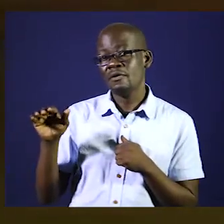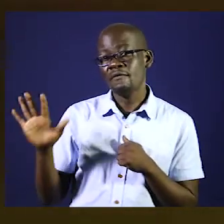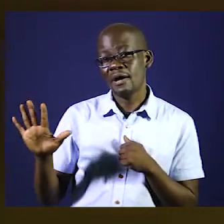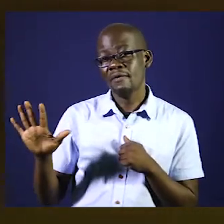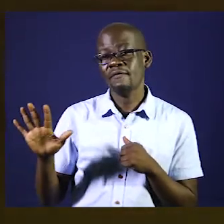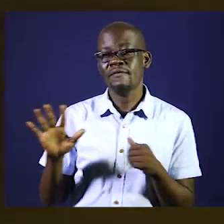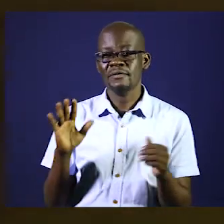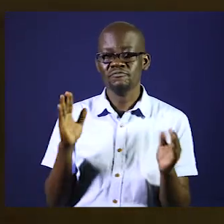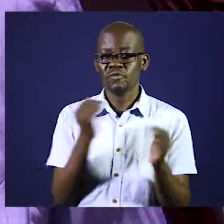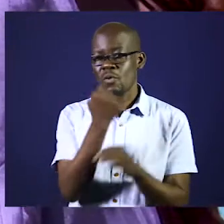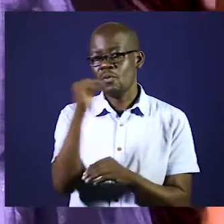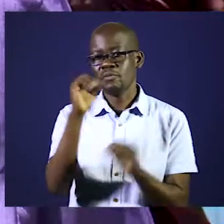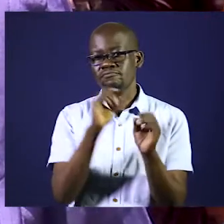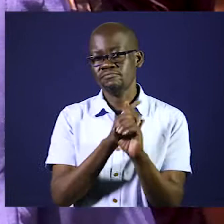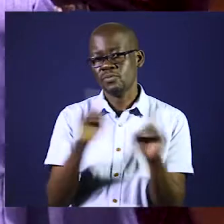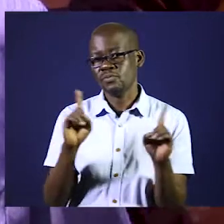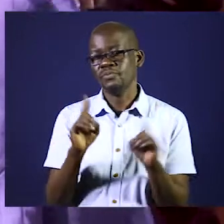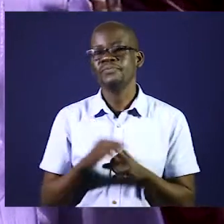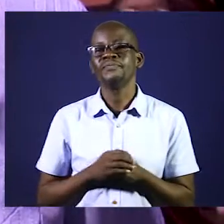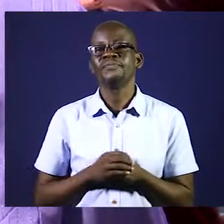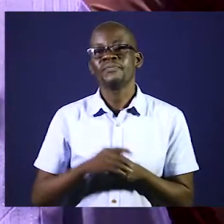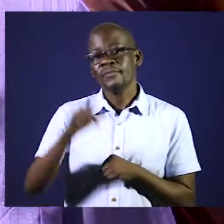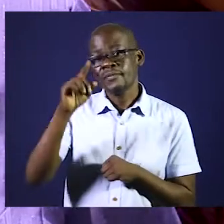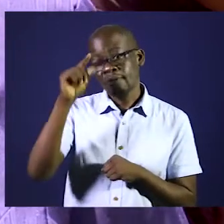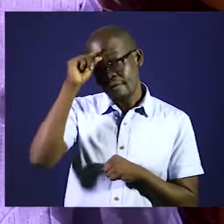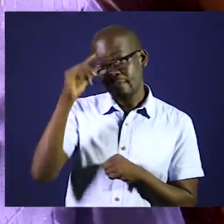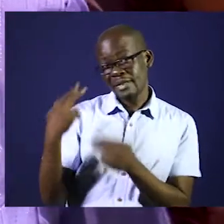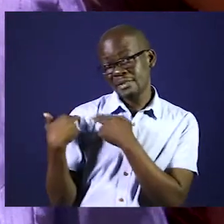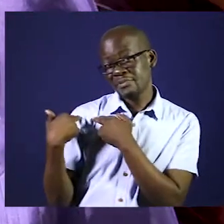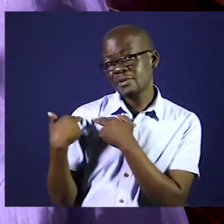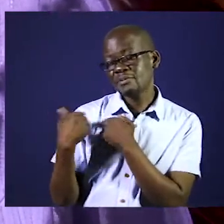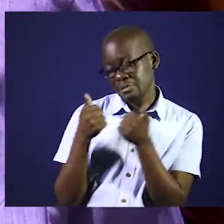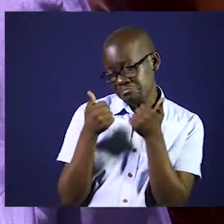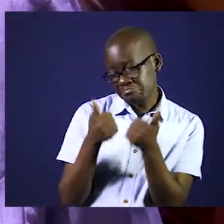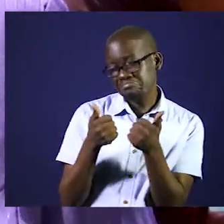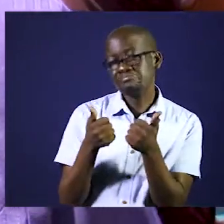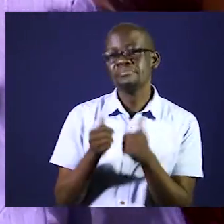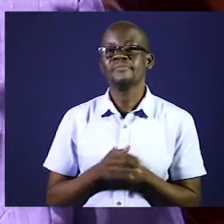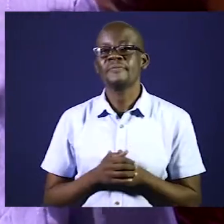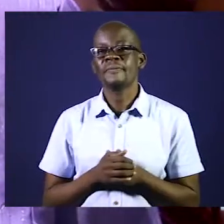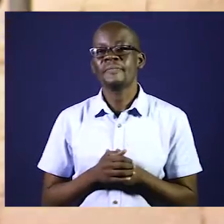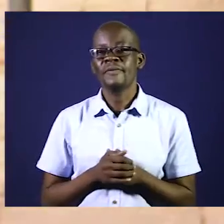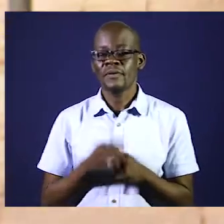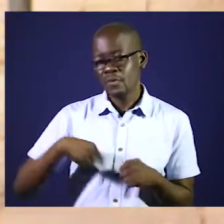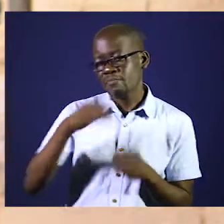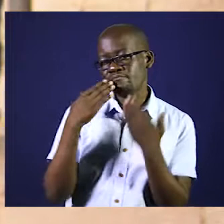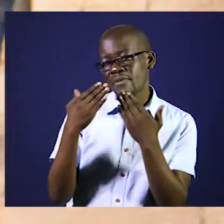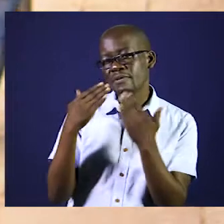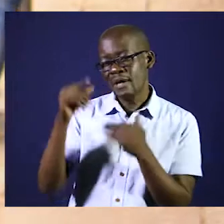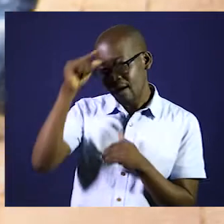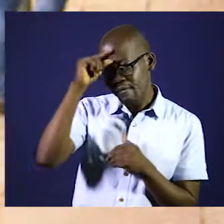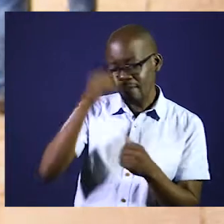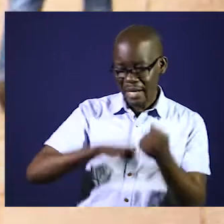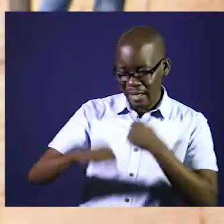5am in the morning. Kulikanga na hile hatu watu mwona serikali yetu ni chukua leo, kulona ni hatu wa mjiri. Sikunashukuru,